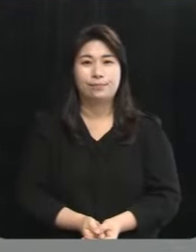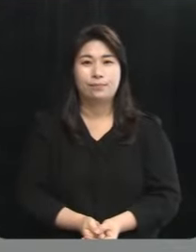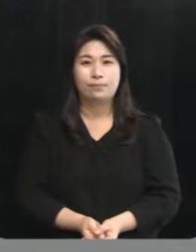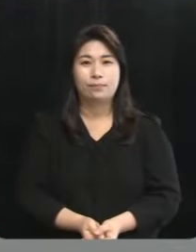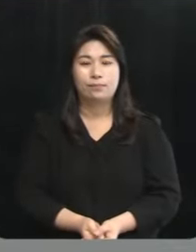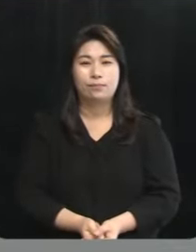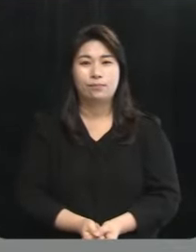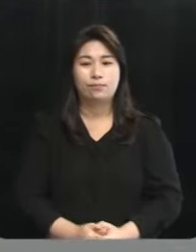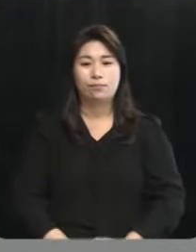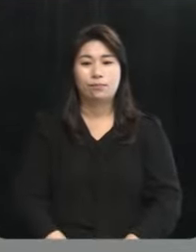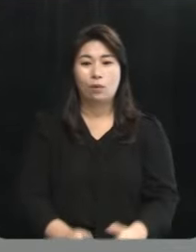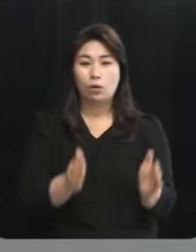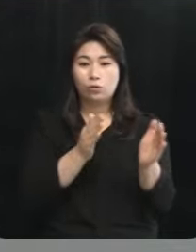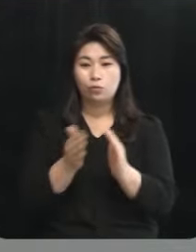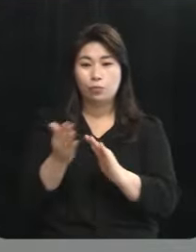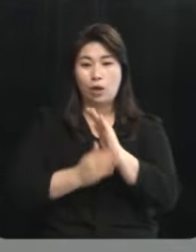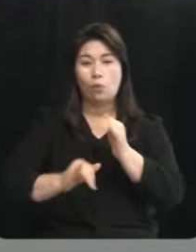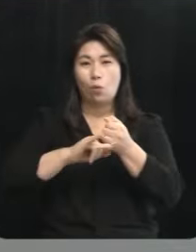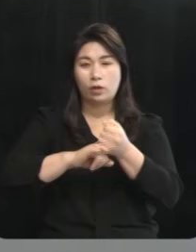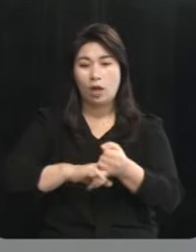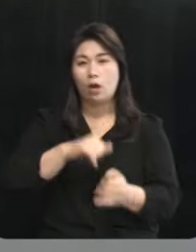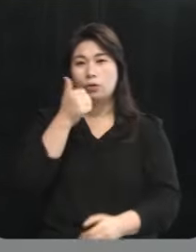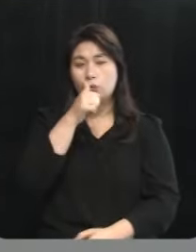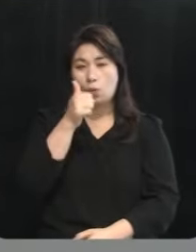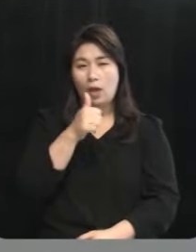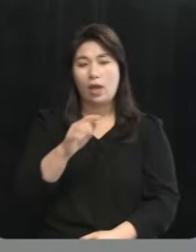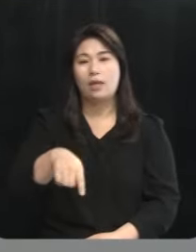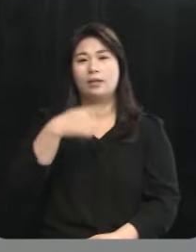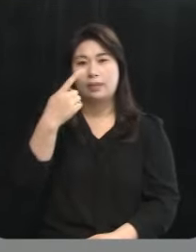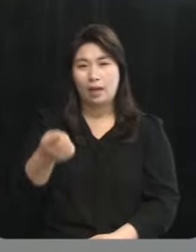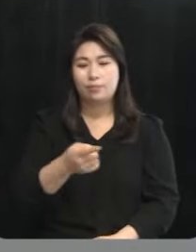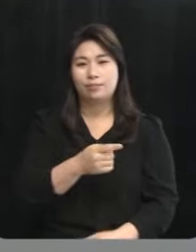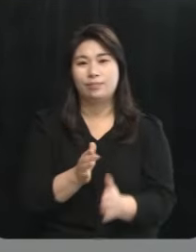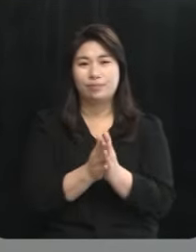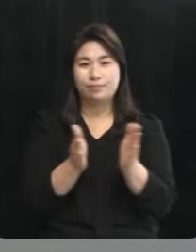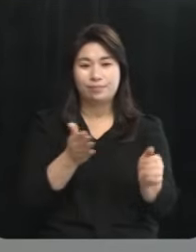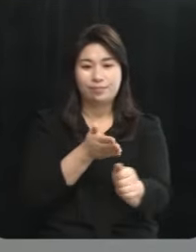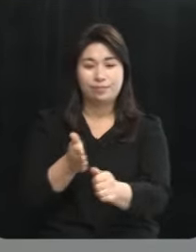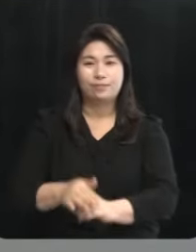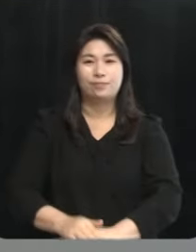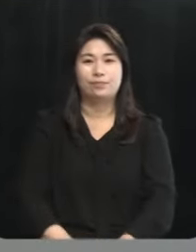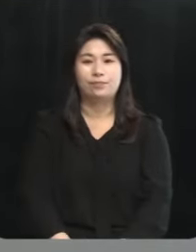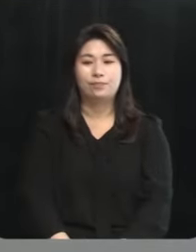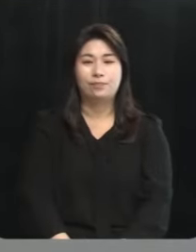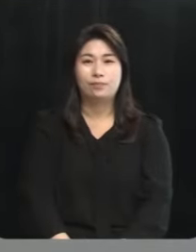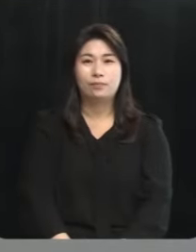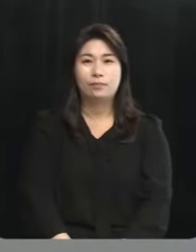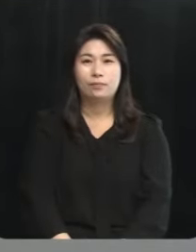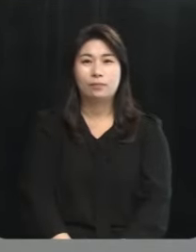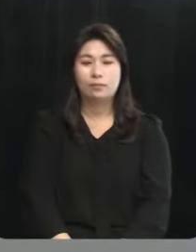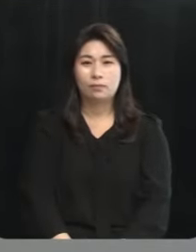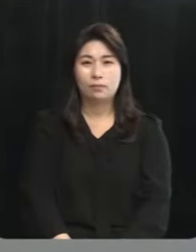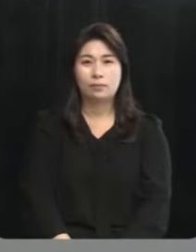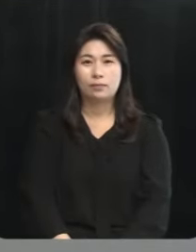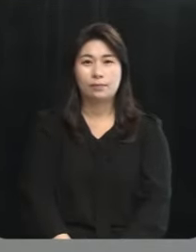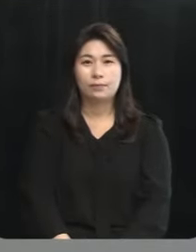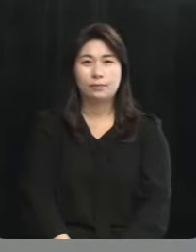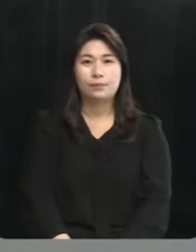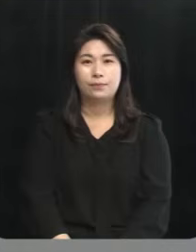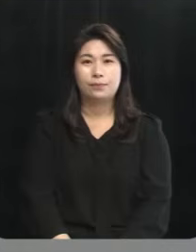준비한 공약 소개 순서 강순아 후보께서 시작해 주시기 바라겠습니다 1분 30초 시작합니다